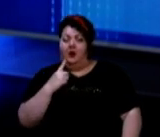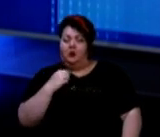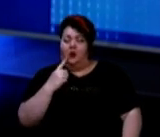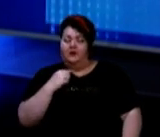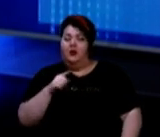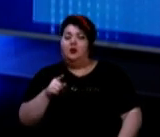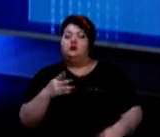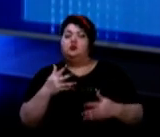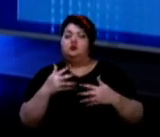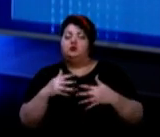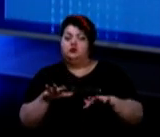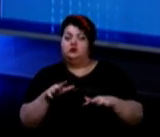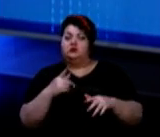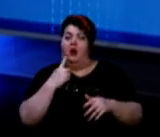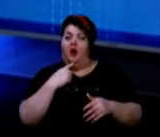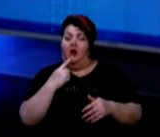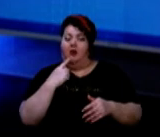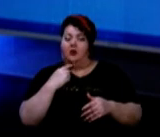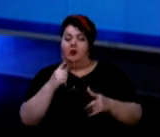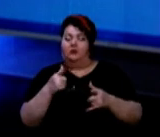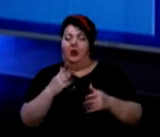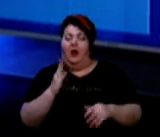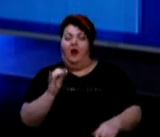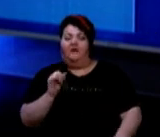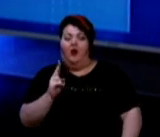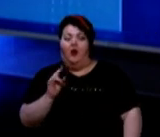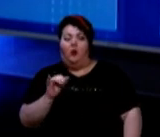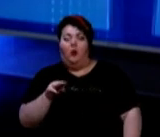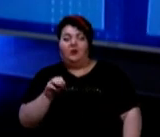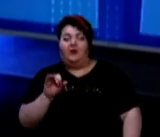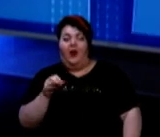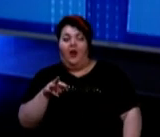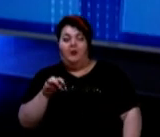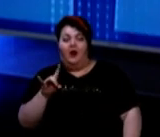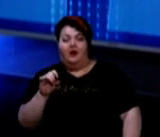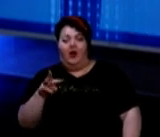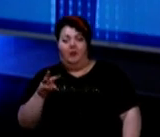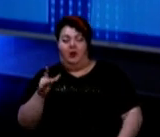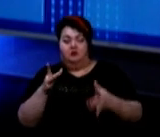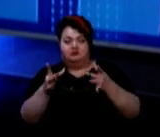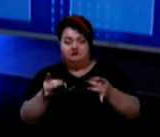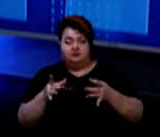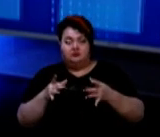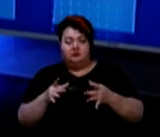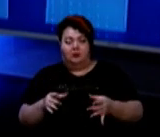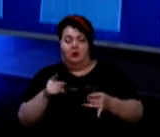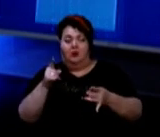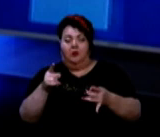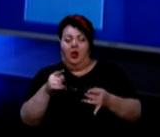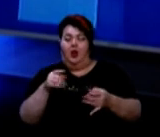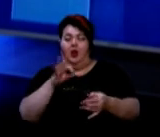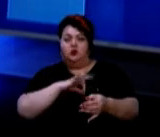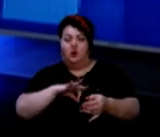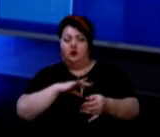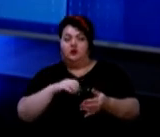А тут вже безпосередньо забір крові йде ваку-тайнерами. Це закрита тест-система, яка безпосередньо має доступ до венозної